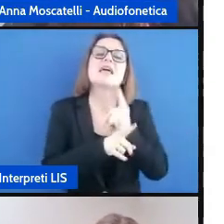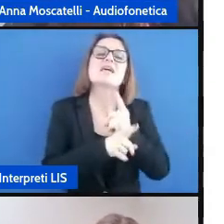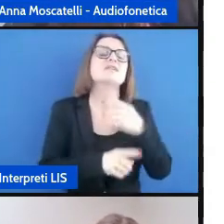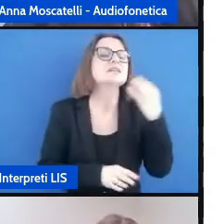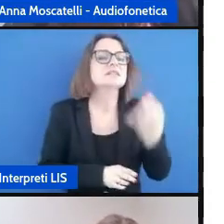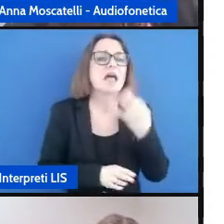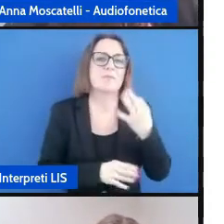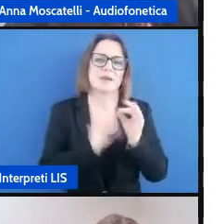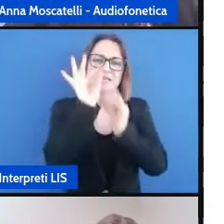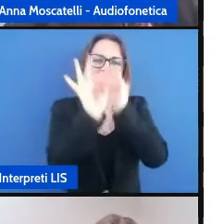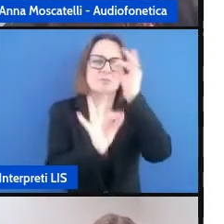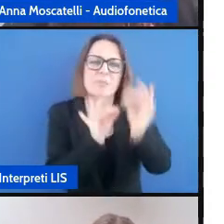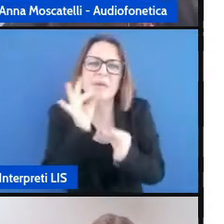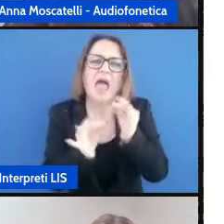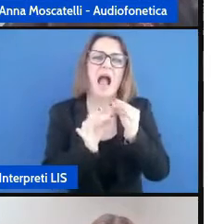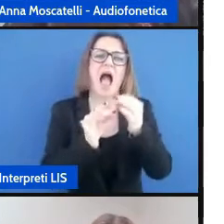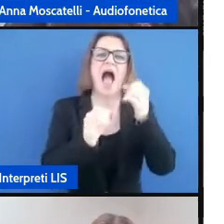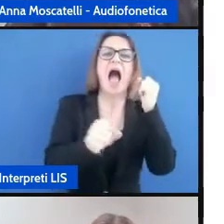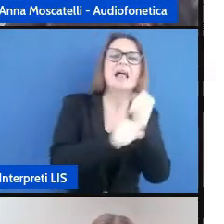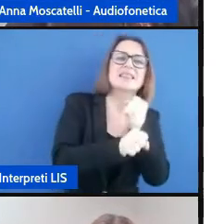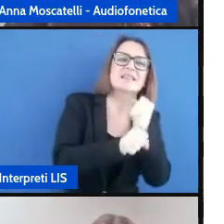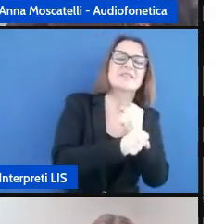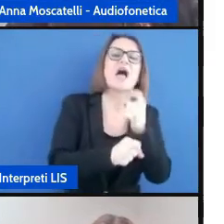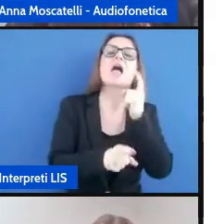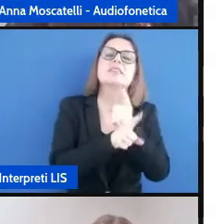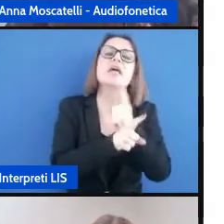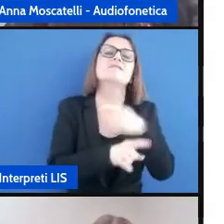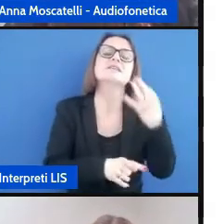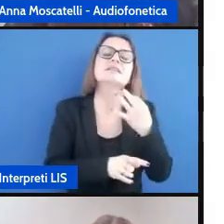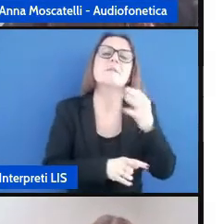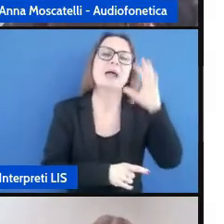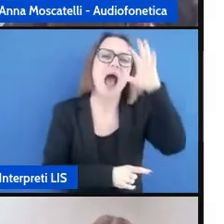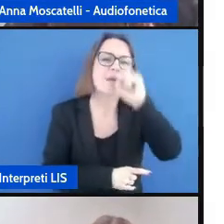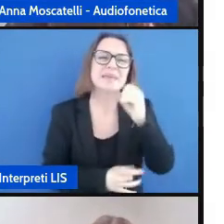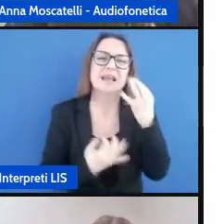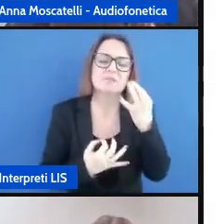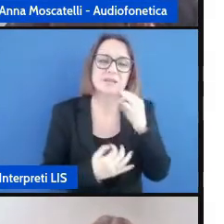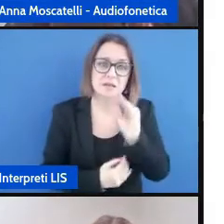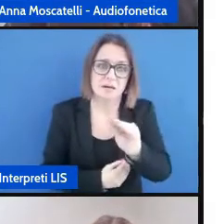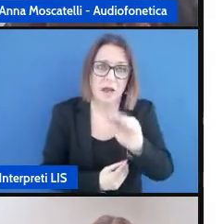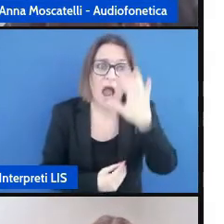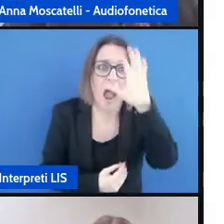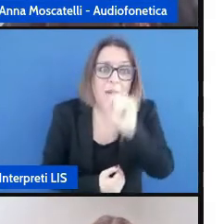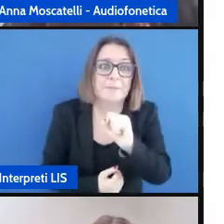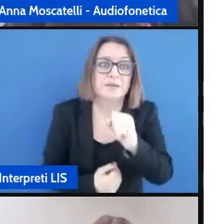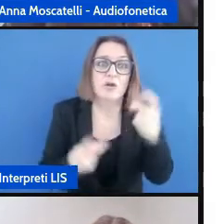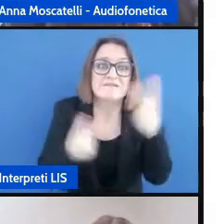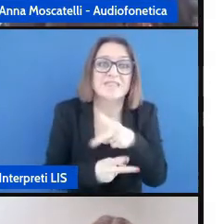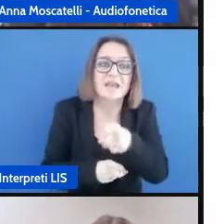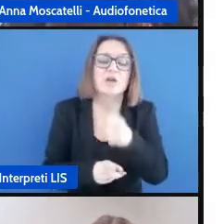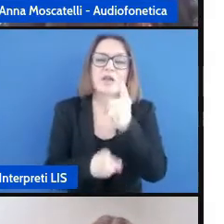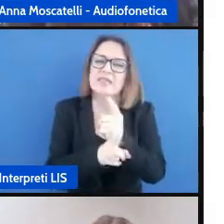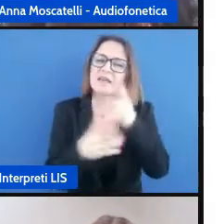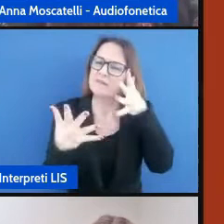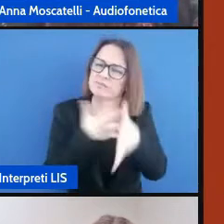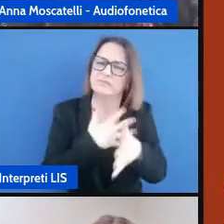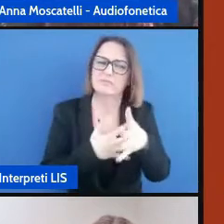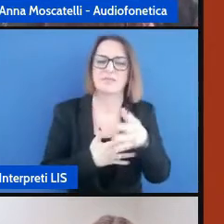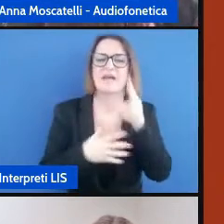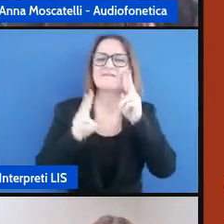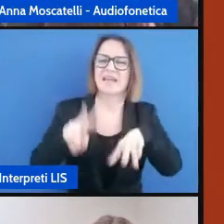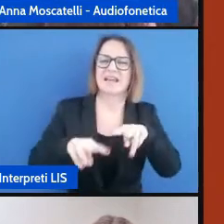spiegazione rispetto all'attività che il bambino abbia effettivamente compreso ciò che gli stiamo chiedendo o ciò che gli stiamo spiegando